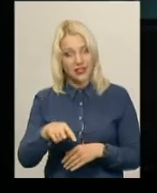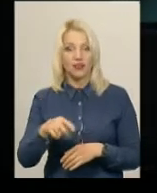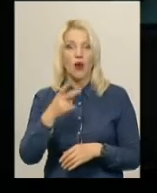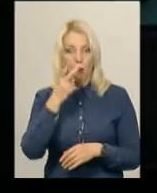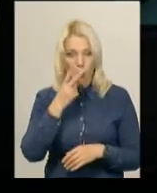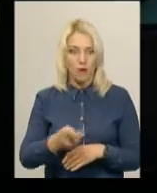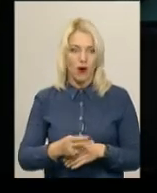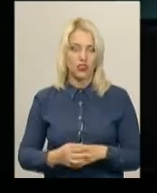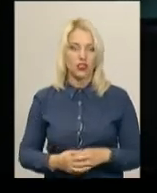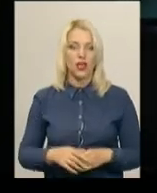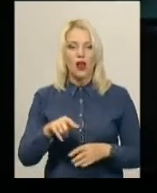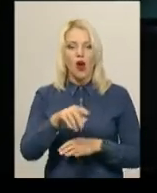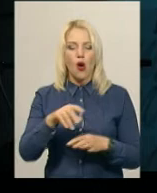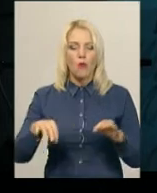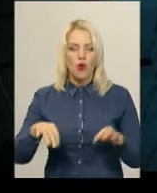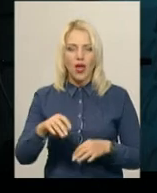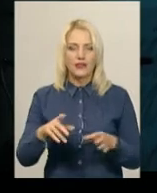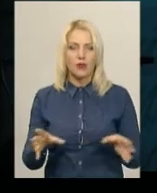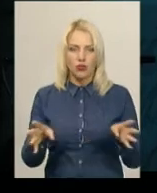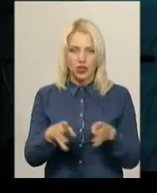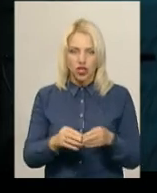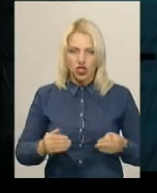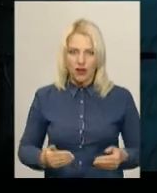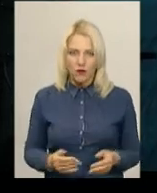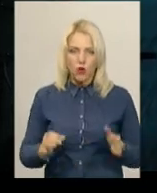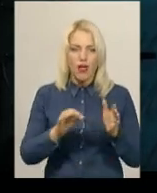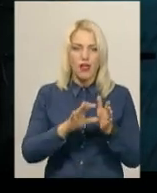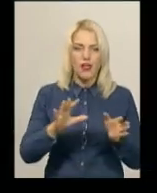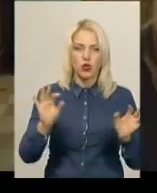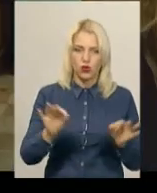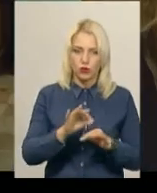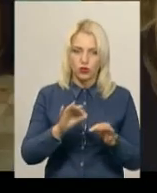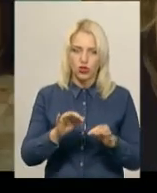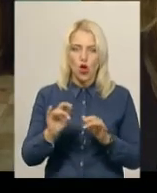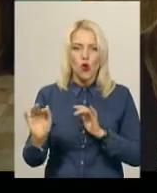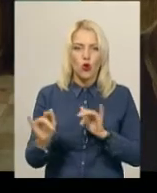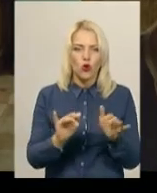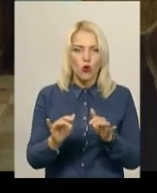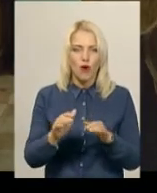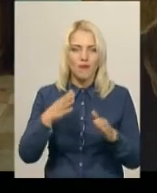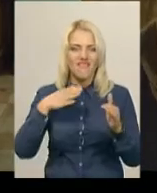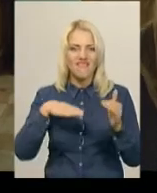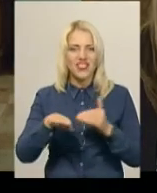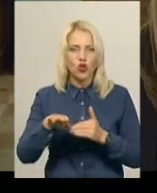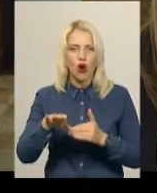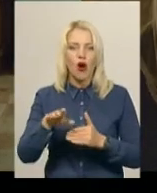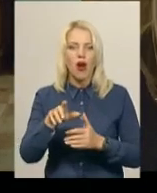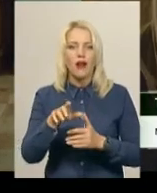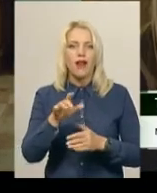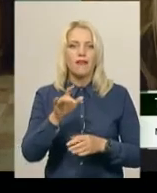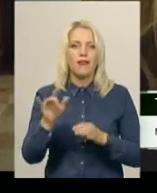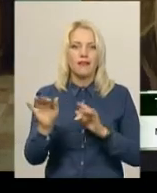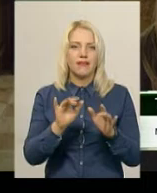«Розділові» поєднує у собі живу та електронну музику, поезію та рухомий відеоряд. Це така ціла історія